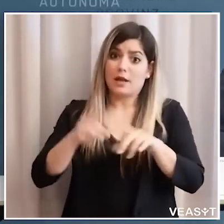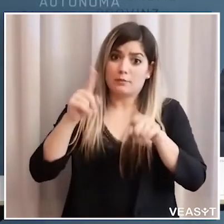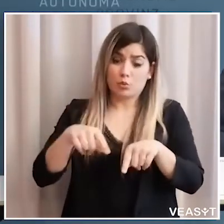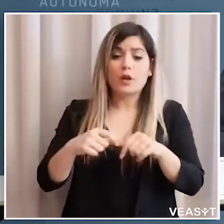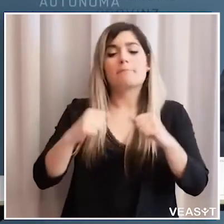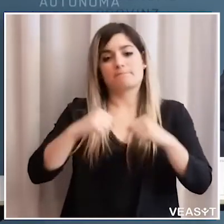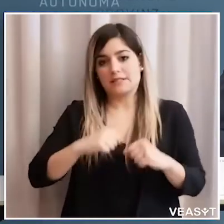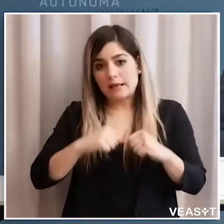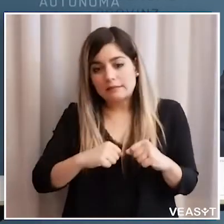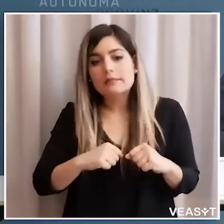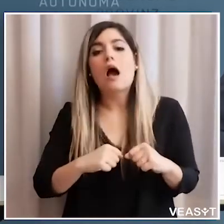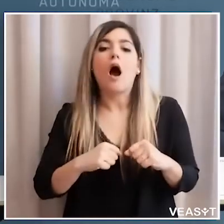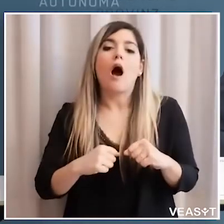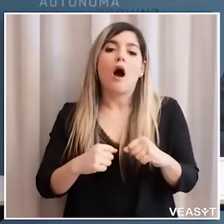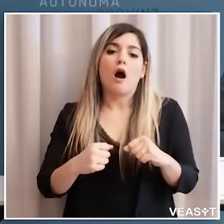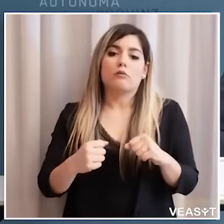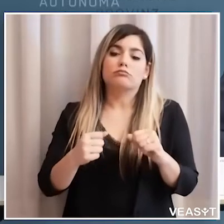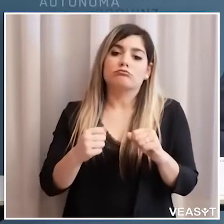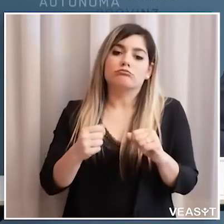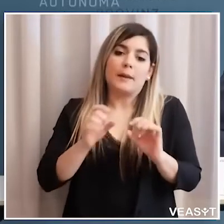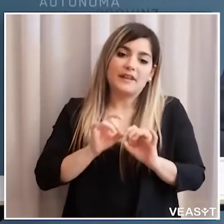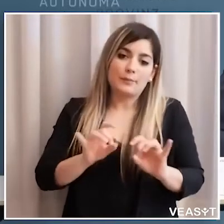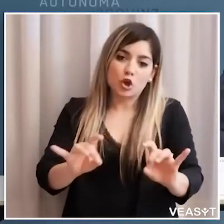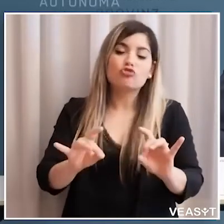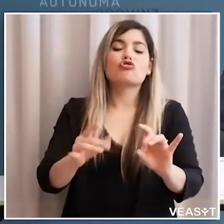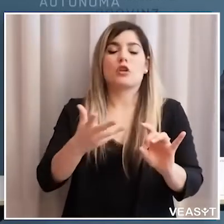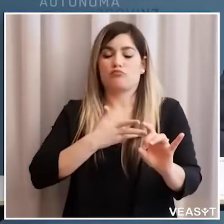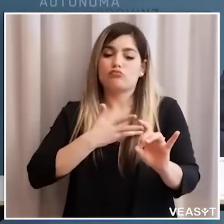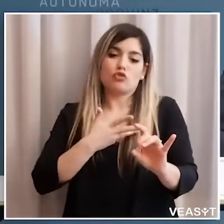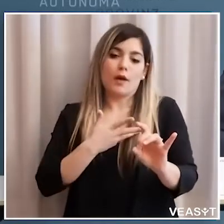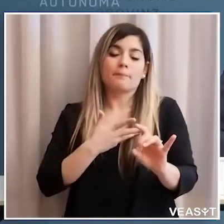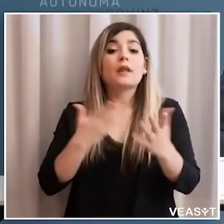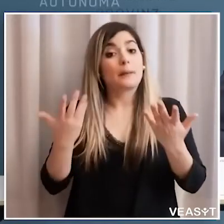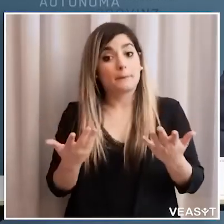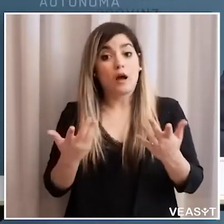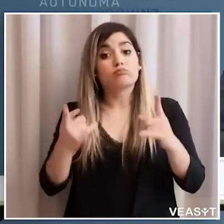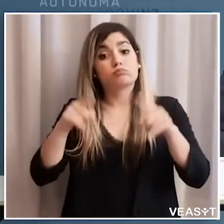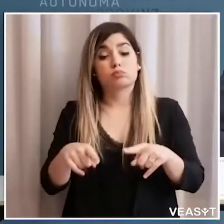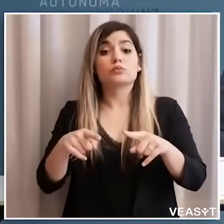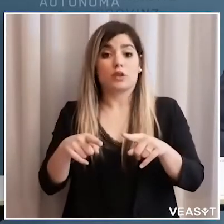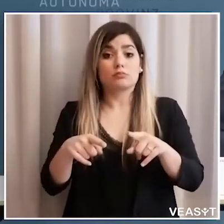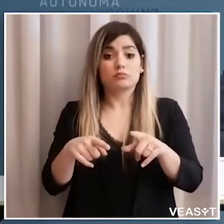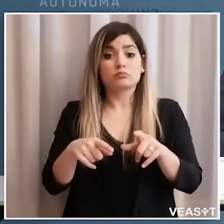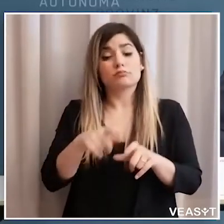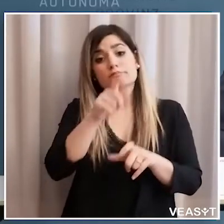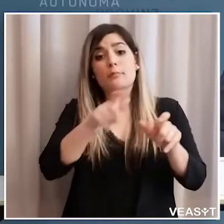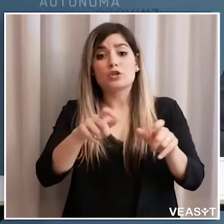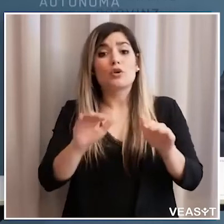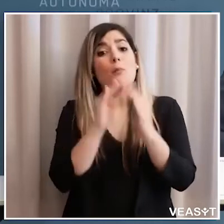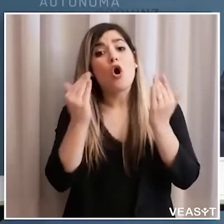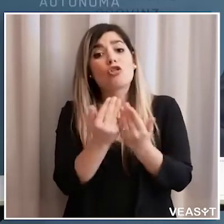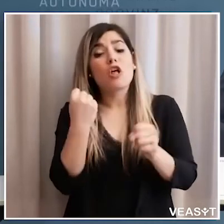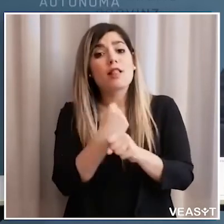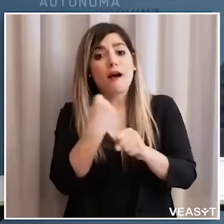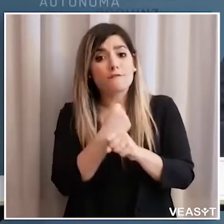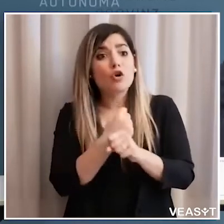sanità di epidemiologia ma ovviamente anche i nostri interlocutori nel mondo del